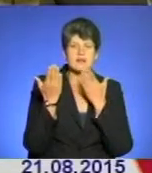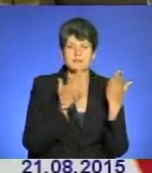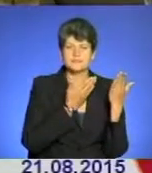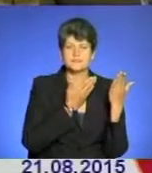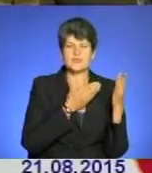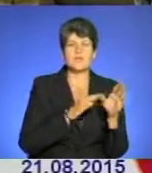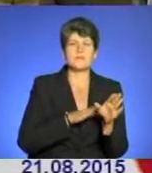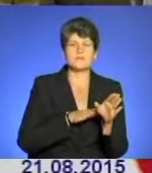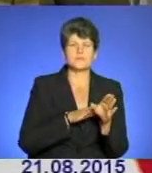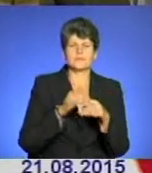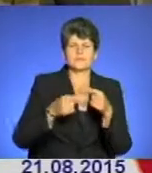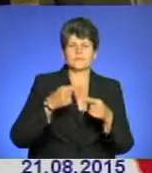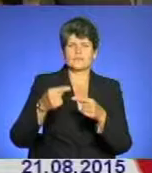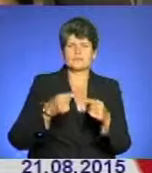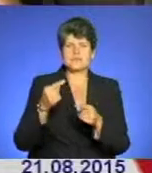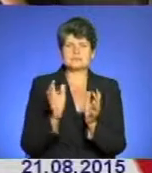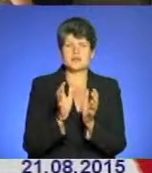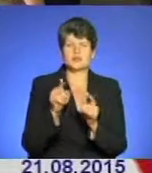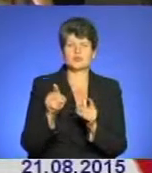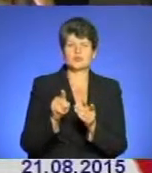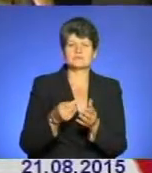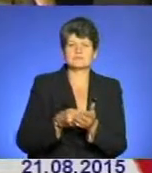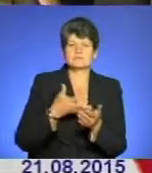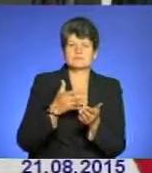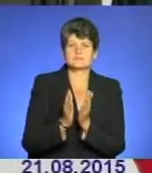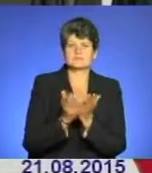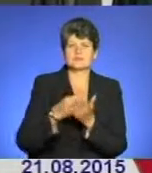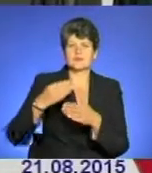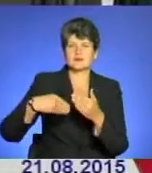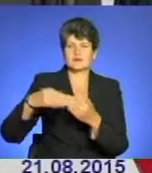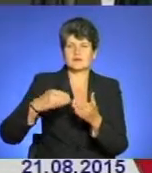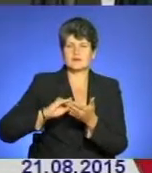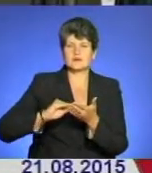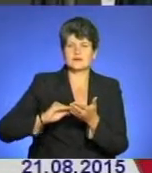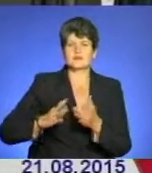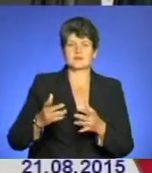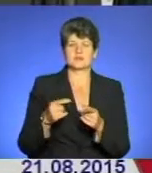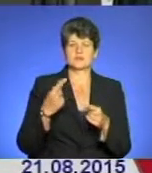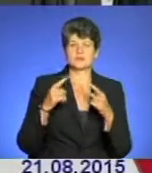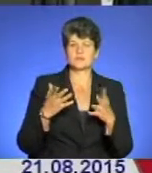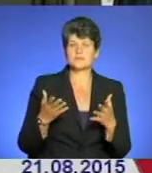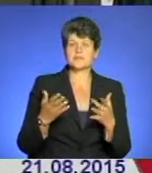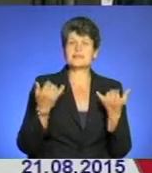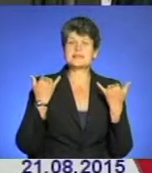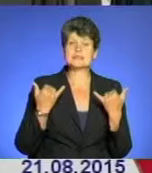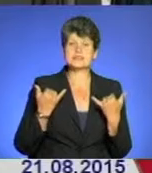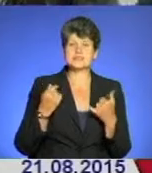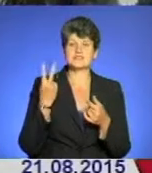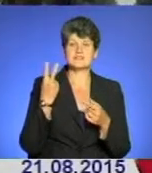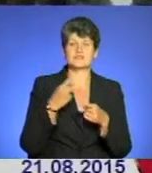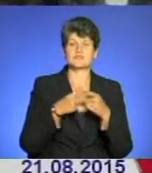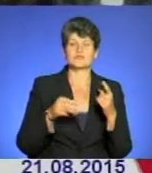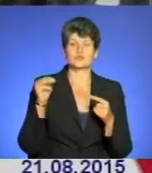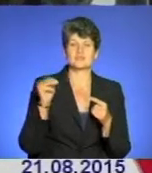Цілі покоління князів зберігали тут цінні рукописи, фоліанти, творили історичні студії. Нині 2,5